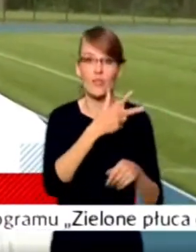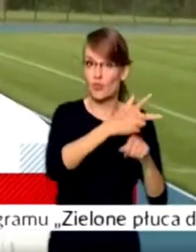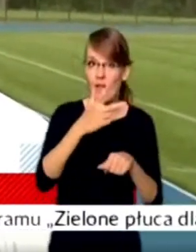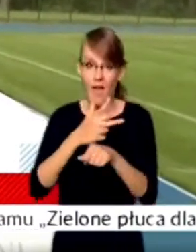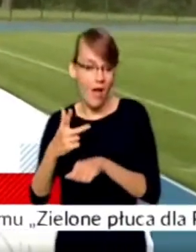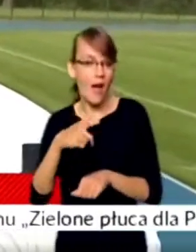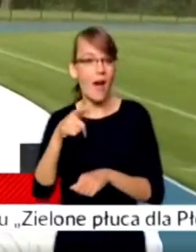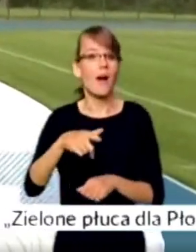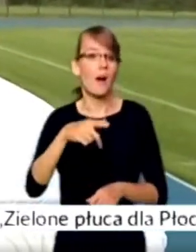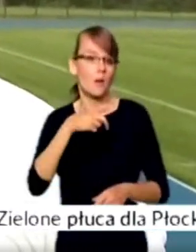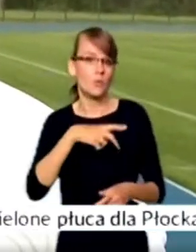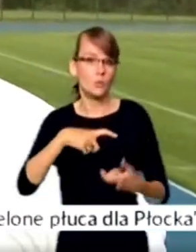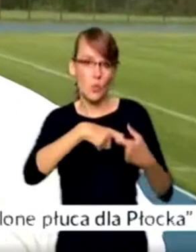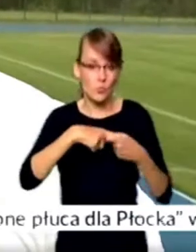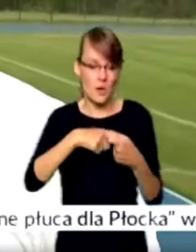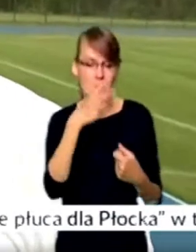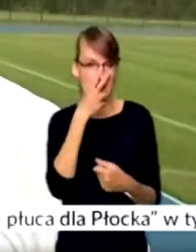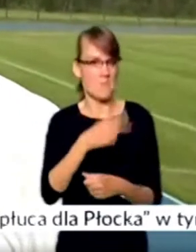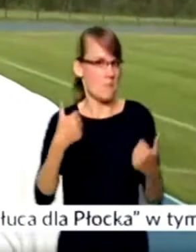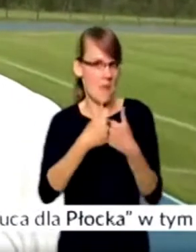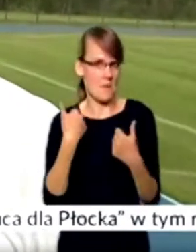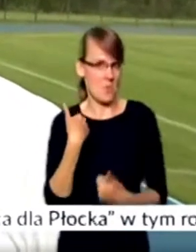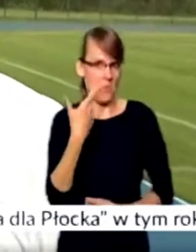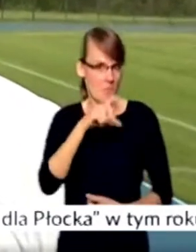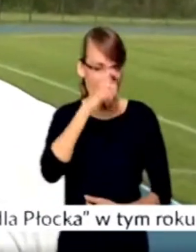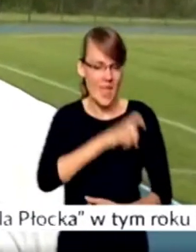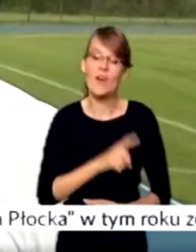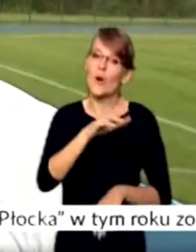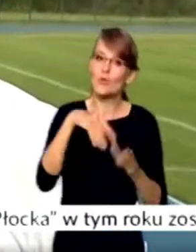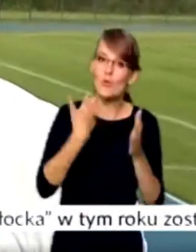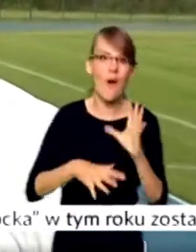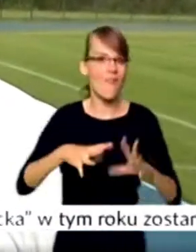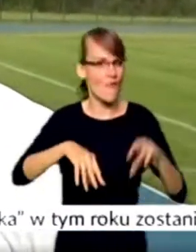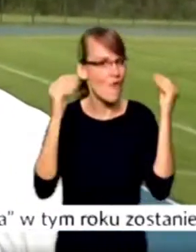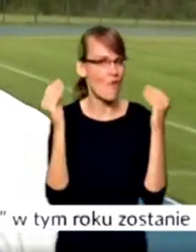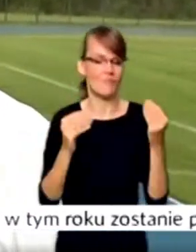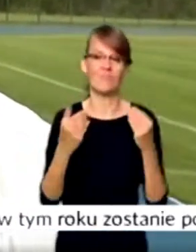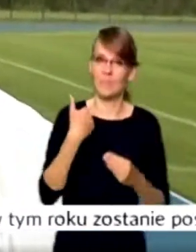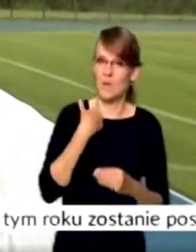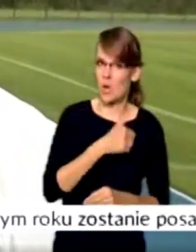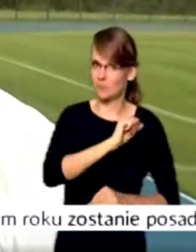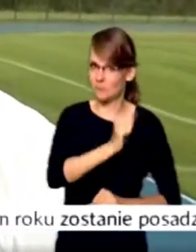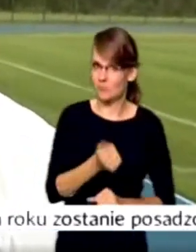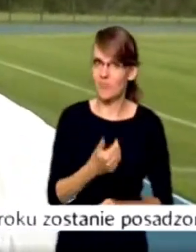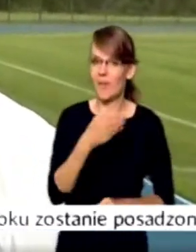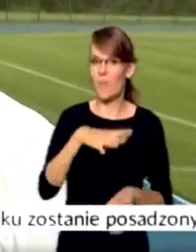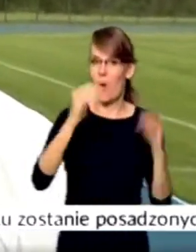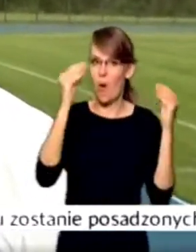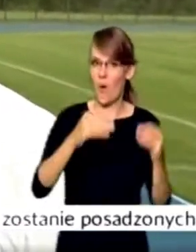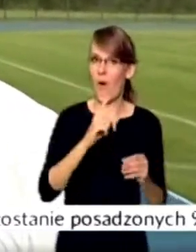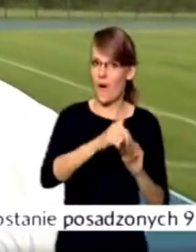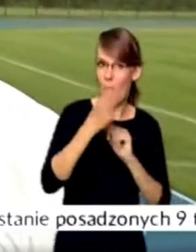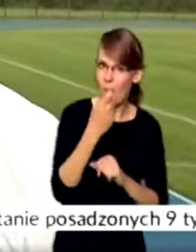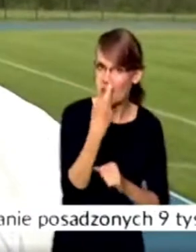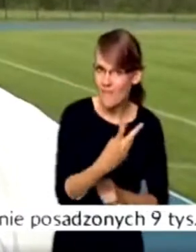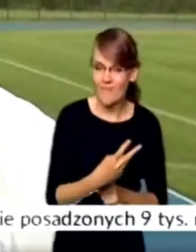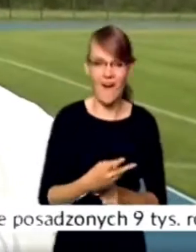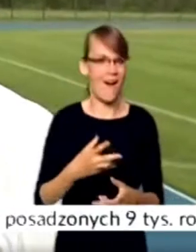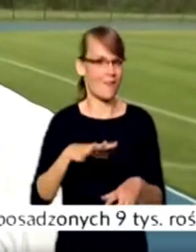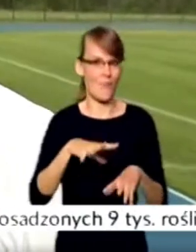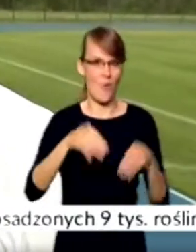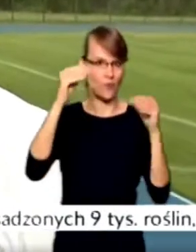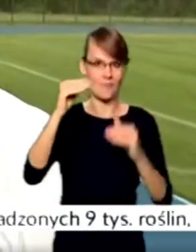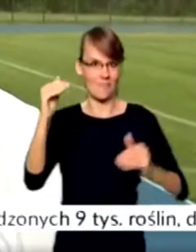był to niezły mecz. Szkoda, bo bardzo fajnie go zaczynamy. Strzelamy dwie bramki, prowadzimy 2-0 w